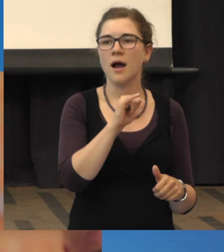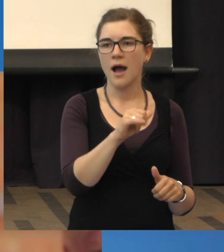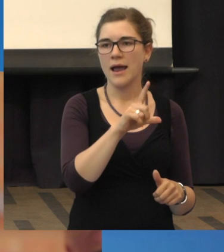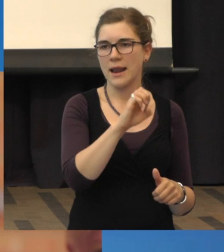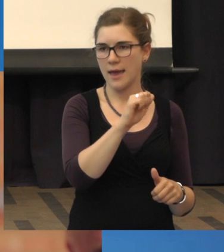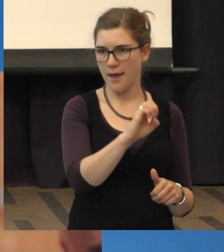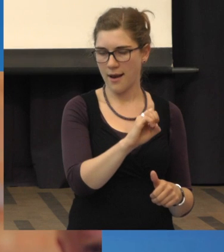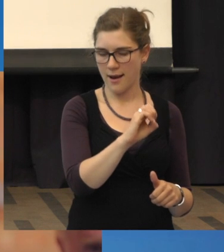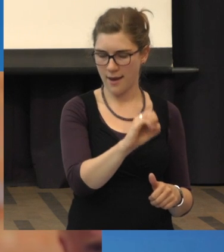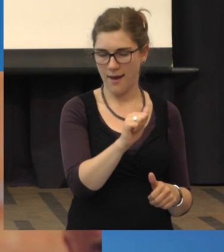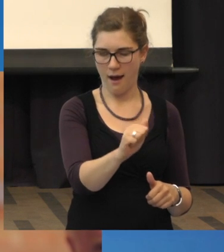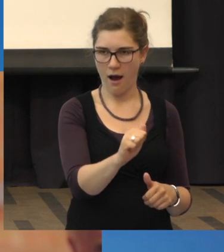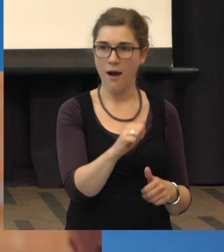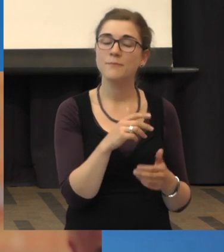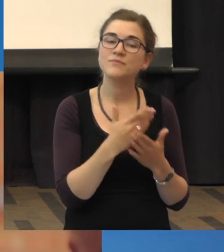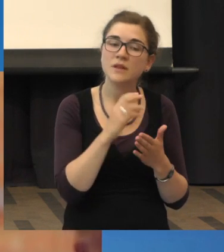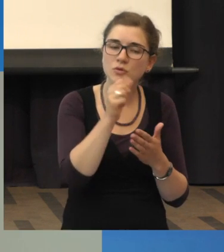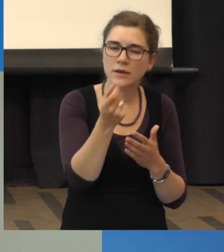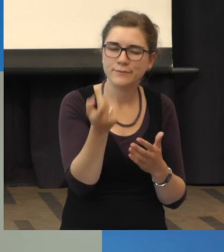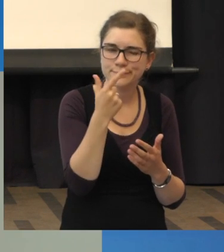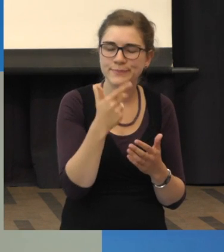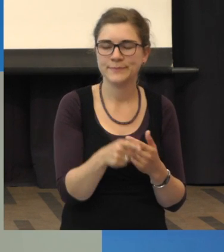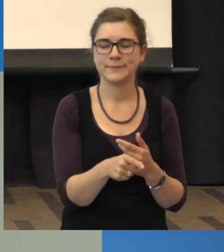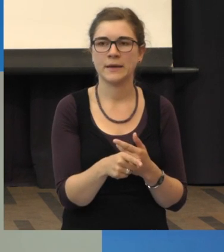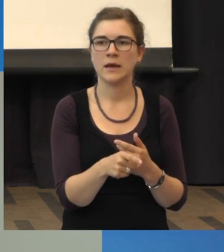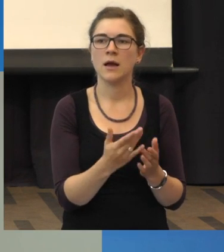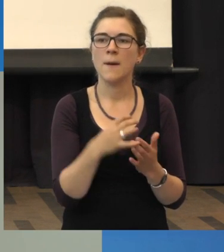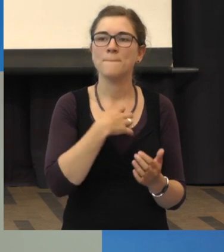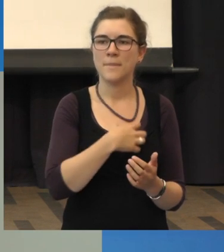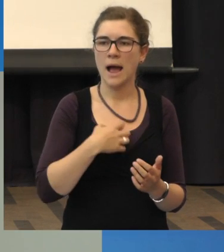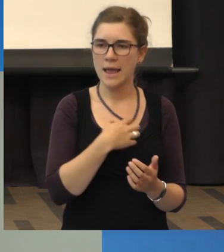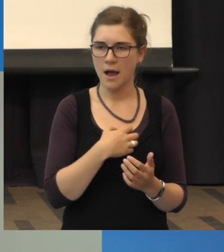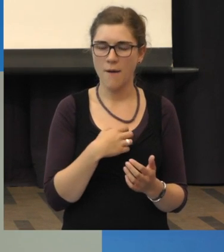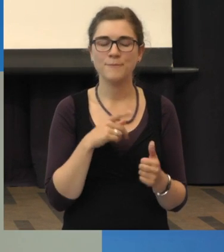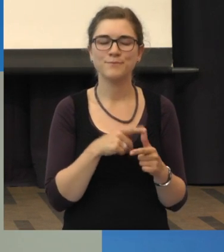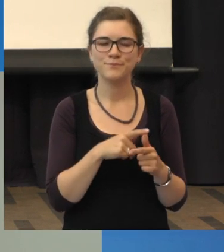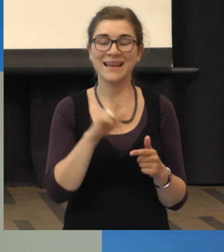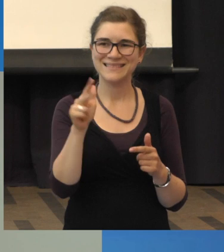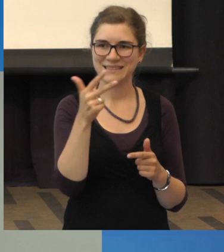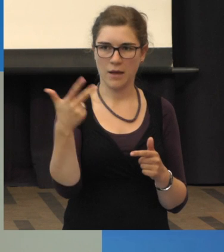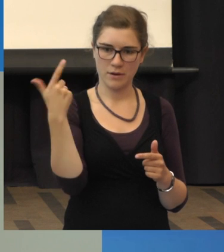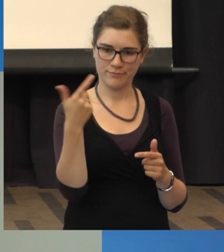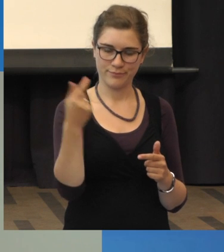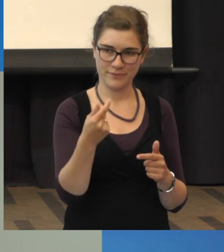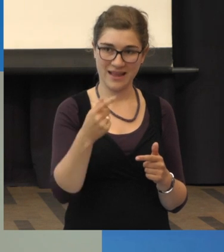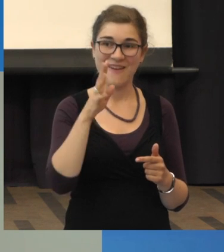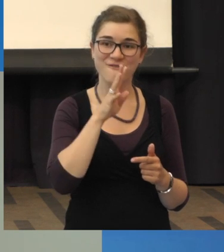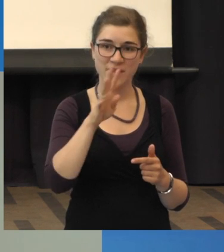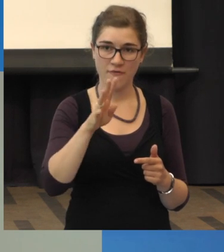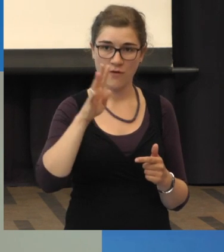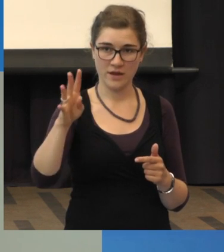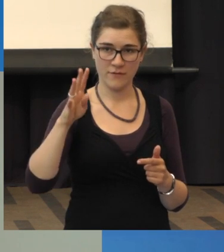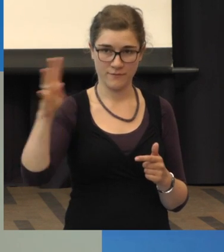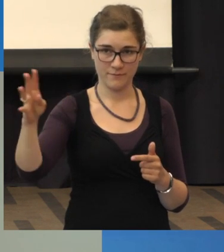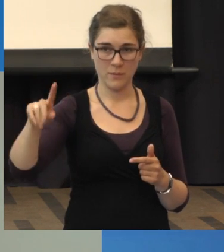als erstes zugelassen worden, also von dem Medikament Ailea von Bayern, und zwar, dass man dreimal spritzt in vier Wochen Abstand und dann